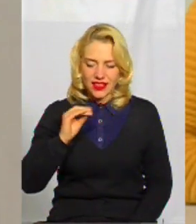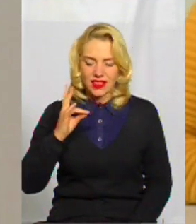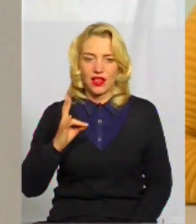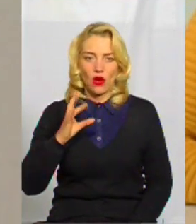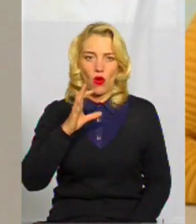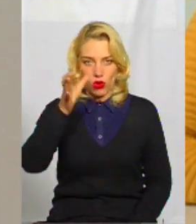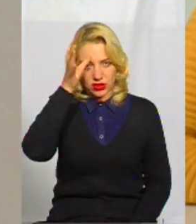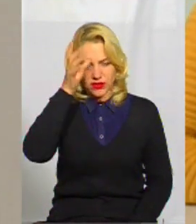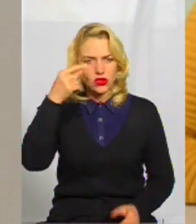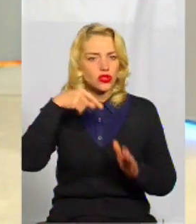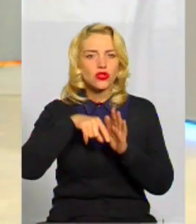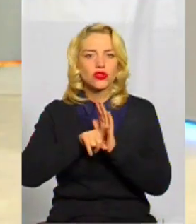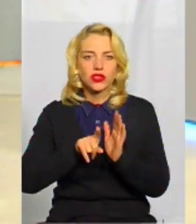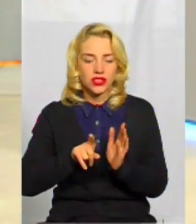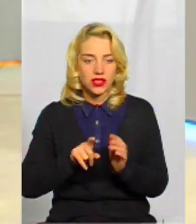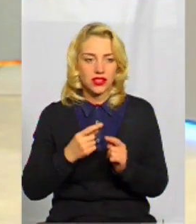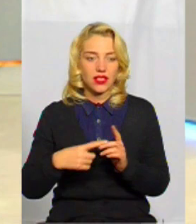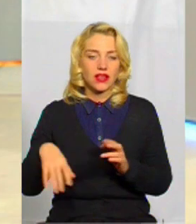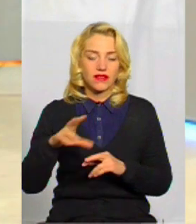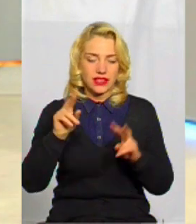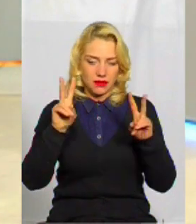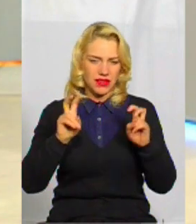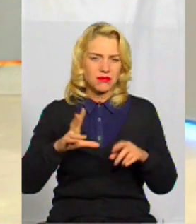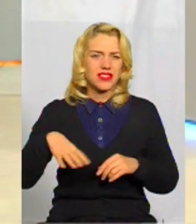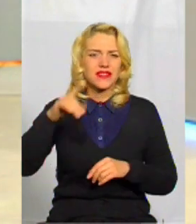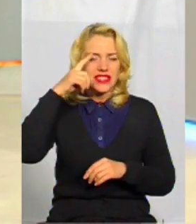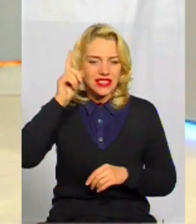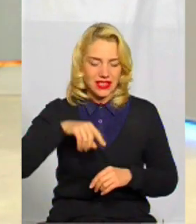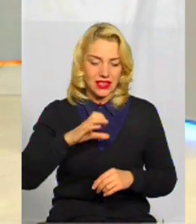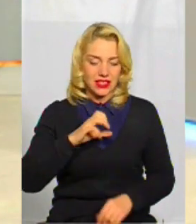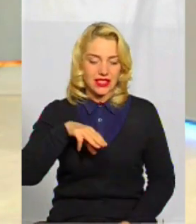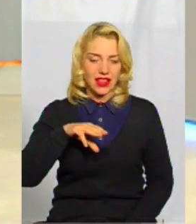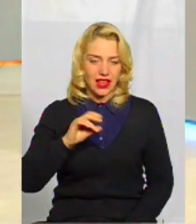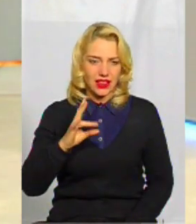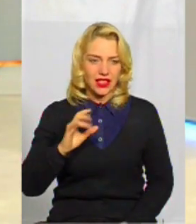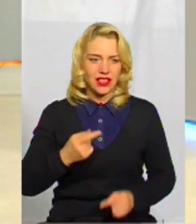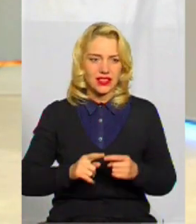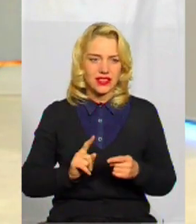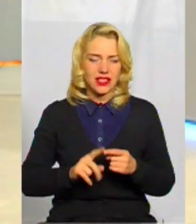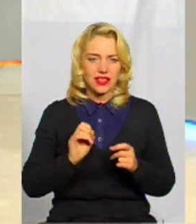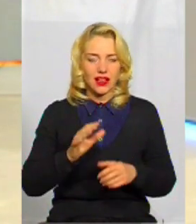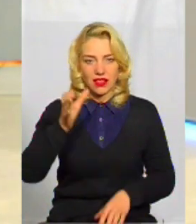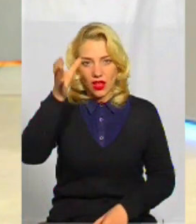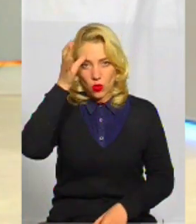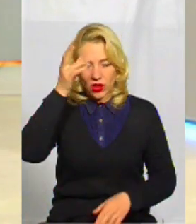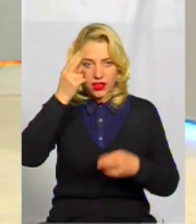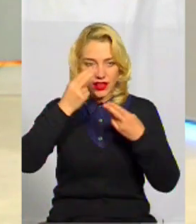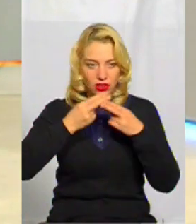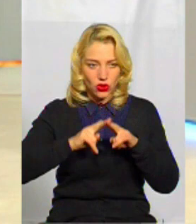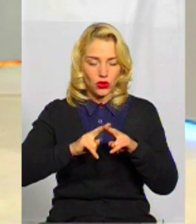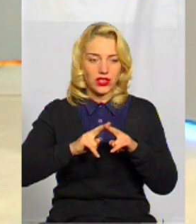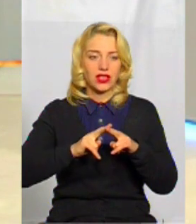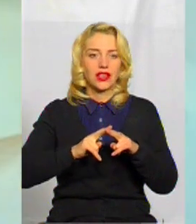-предмети? Ну, насправді, вам ці всі предмети вже знайомі, бо стем розшифровується цей акронім як наука, технологія,